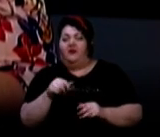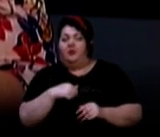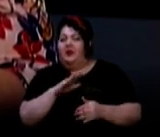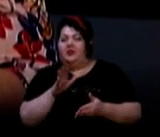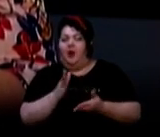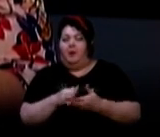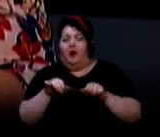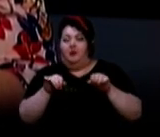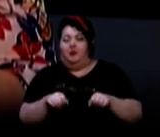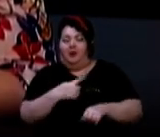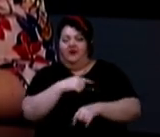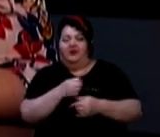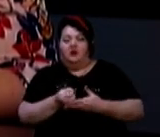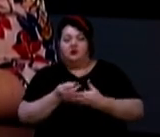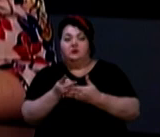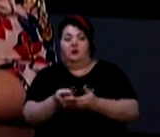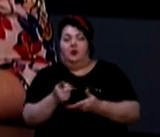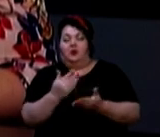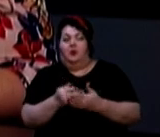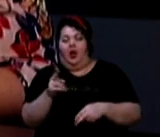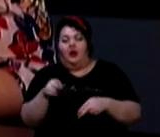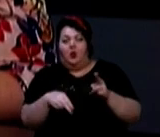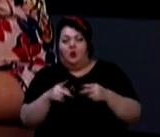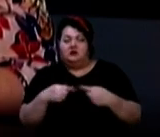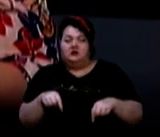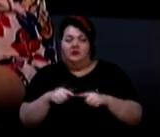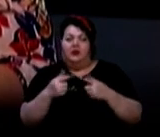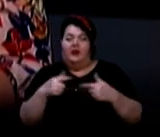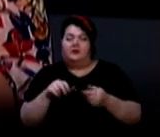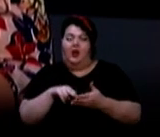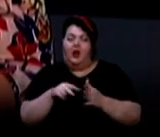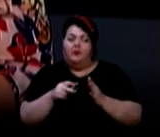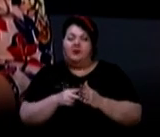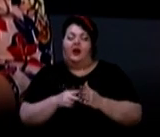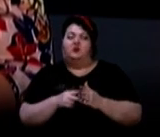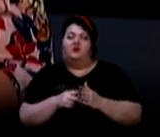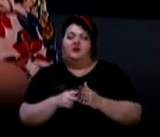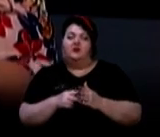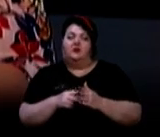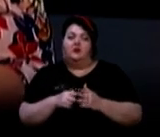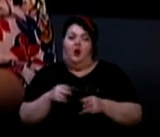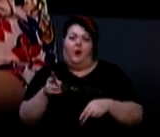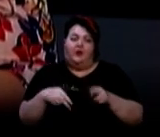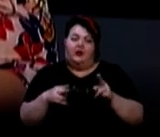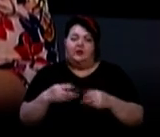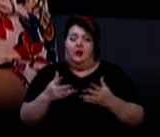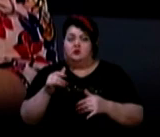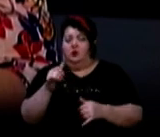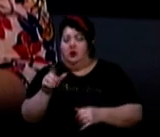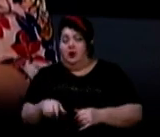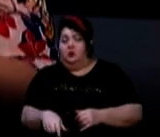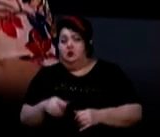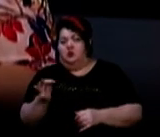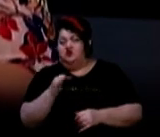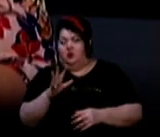госпіталізувати. Особливо це стосується, наприклад, хірургічних відділень, депланової операції, де є імуносупресивні пацієнти. Тобто, якщо для людини нічого не